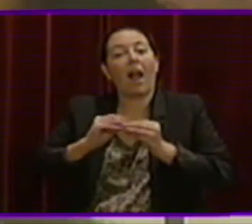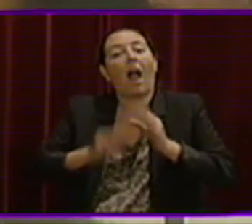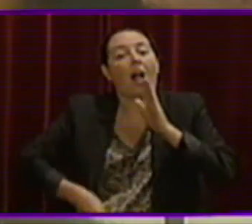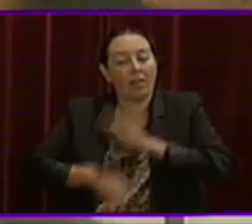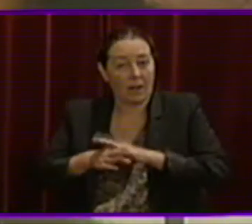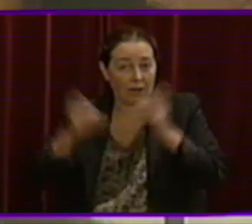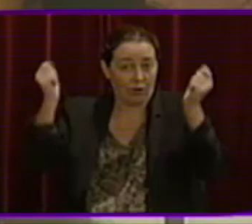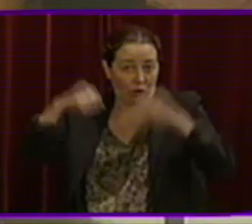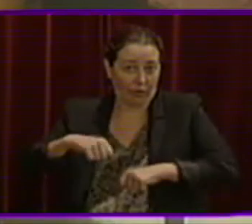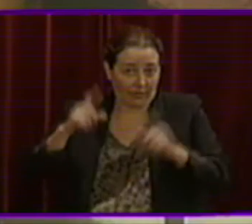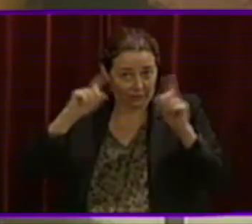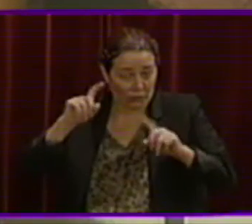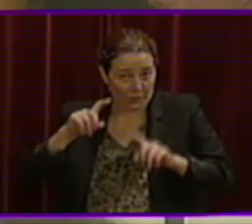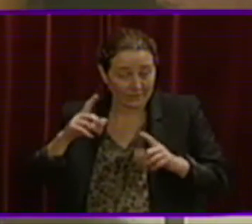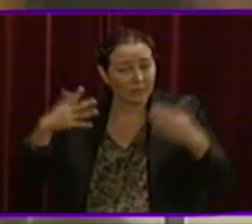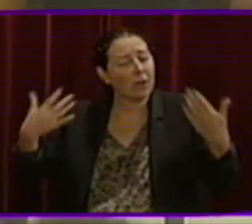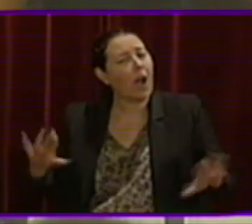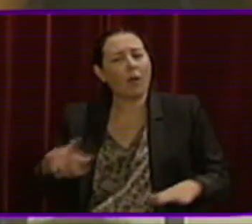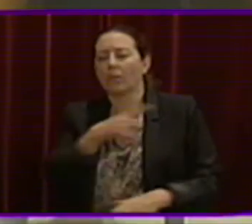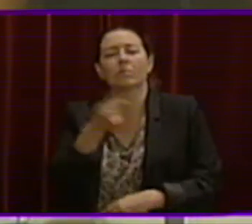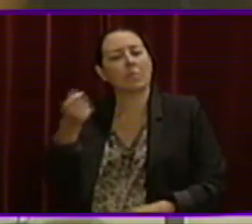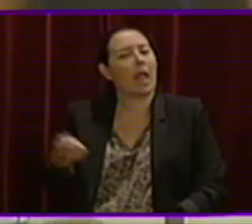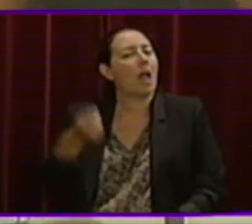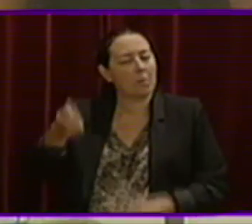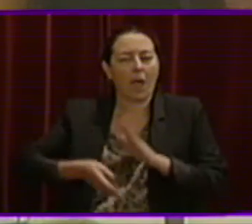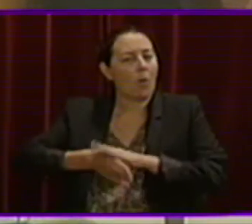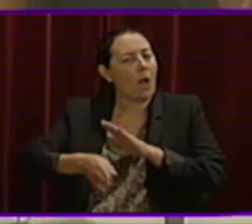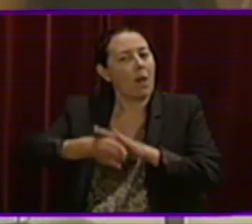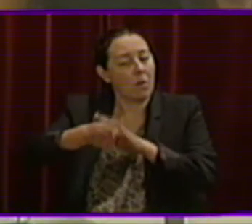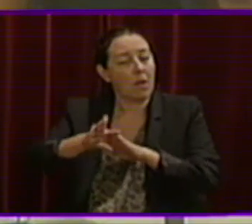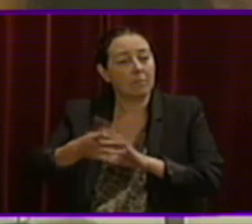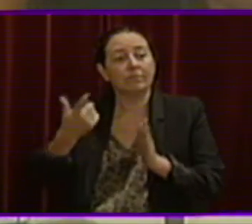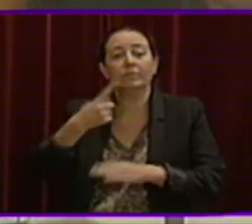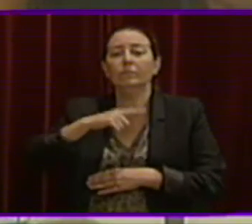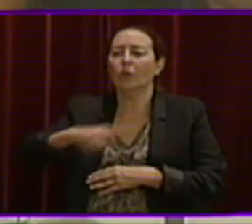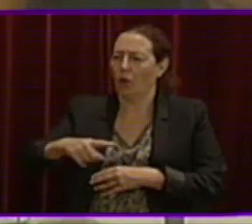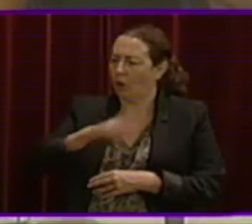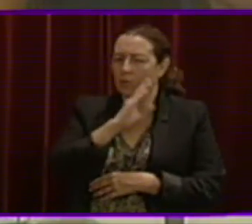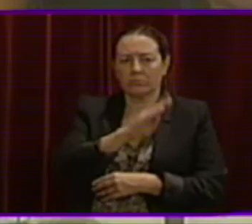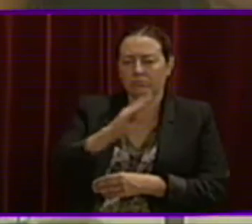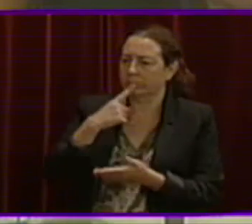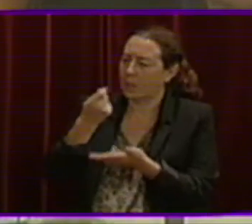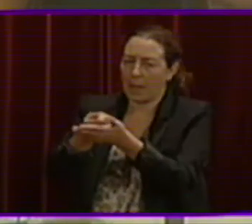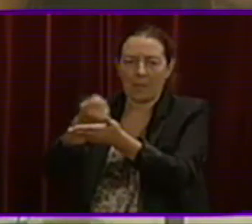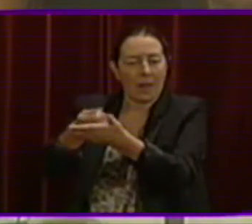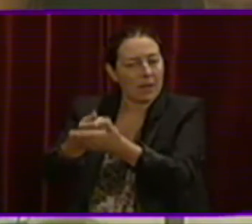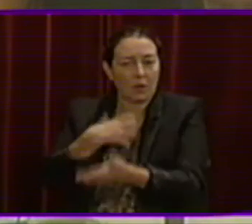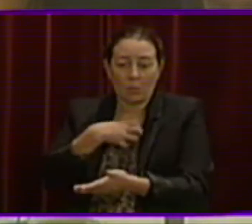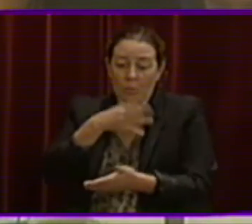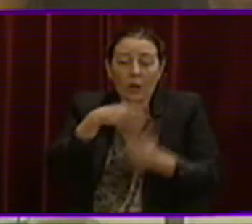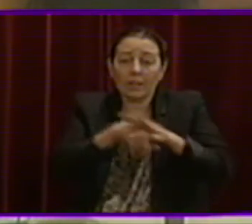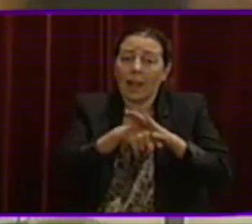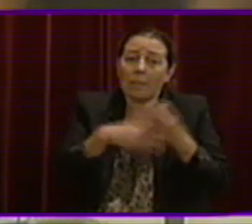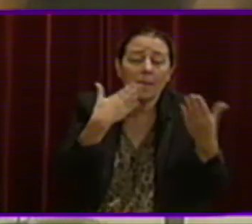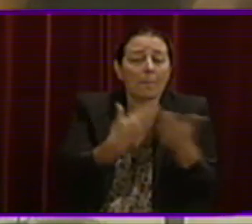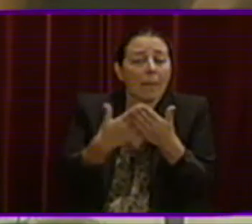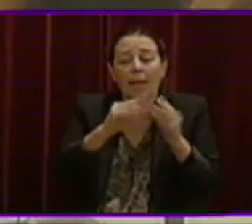a aquesta concertació educativa. I així tot se va seguir pagant. I a'altre, des d'intervenció, va dir que això no se pot pagar perquè aquest conveni no s'ha tramitat i, per